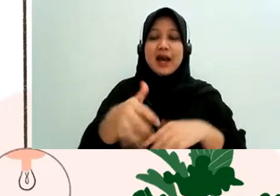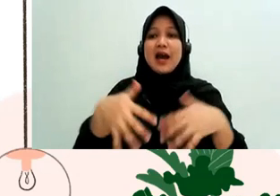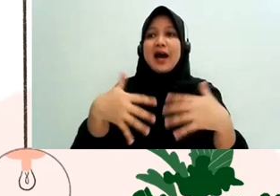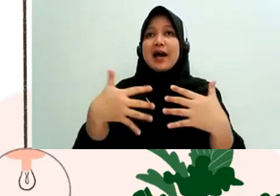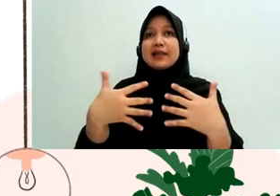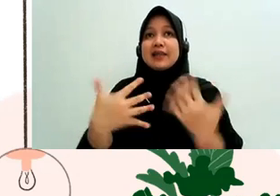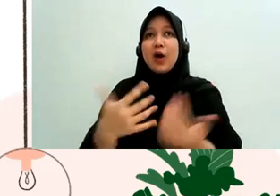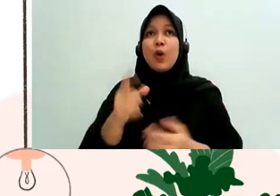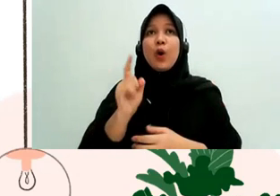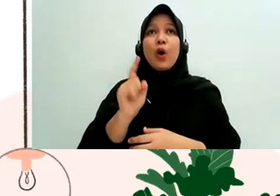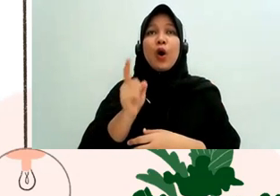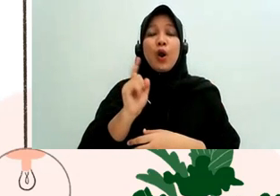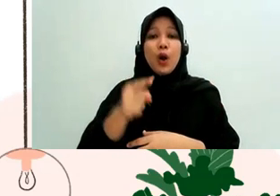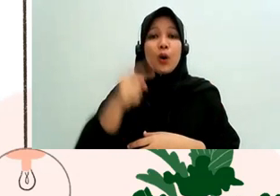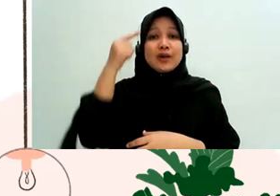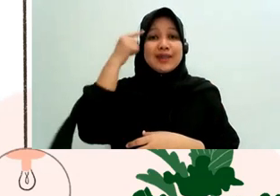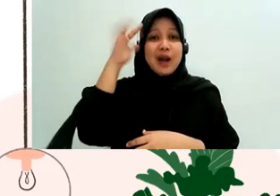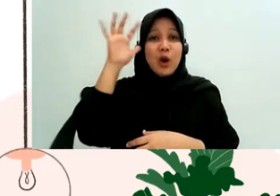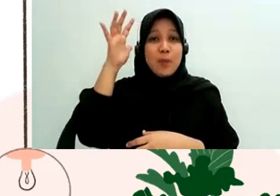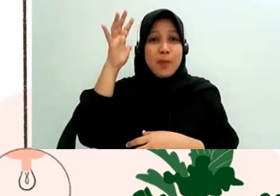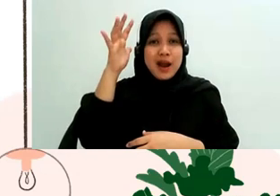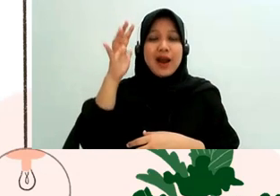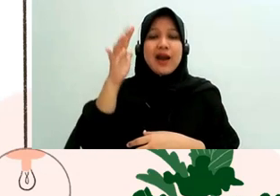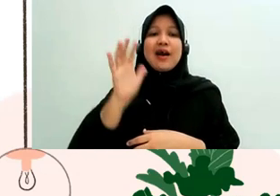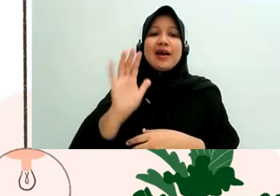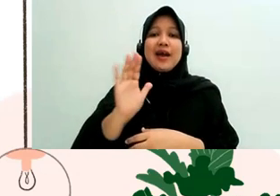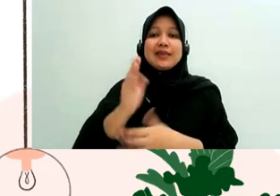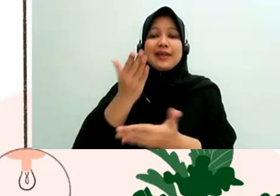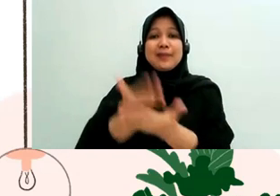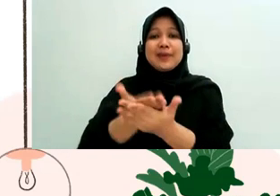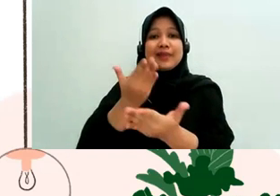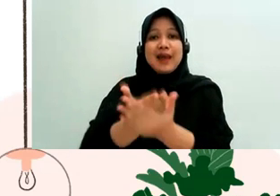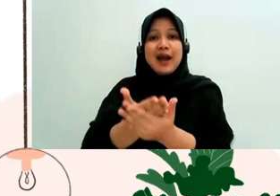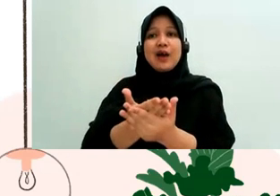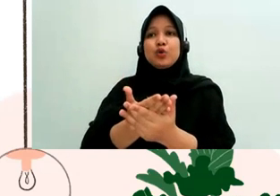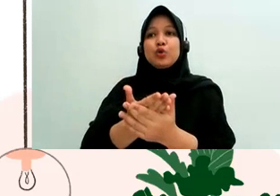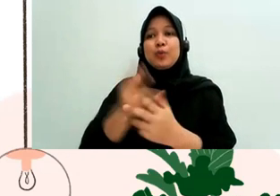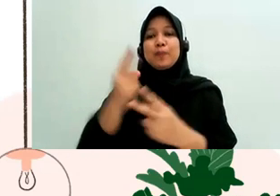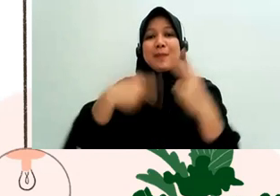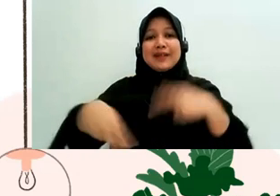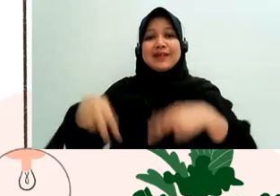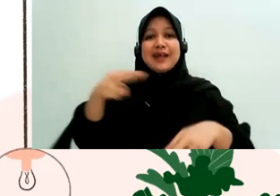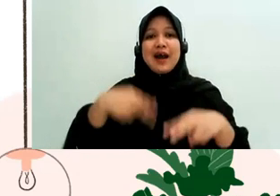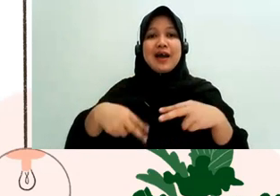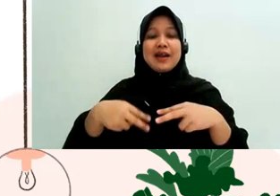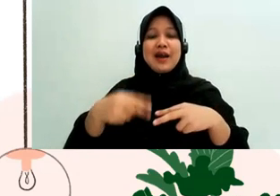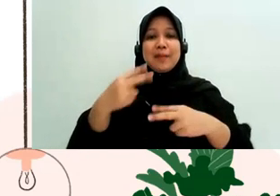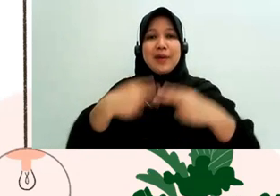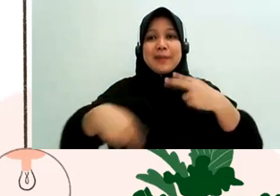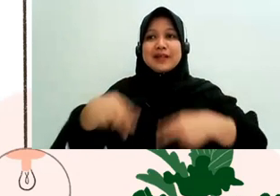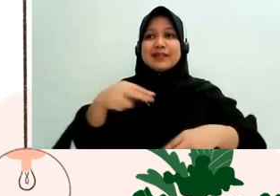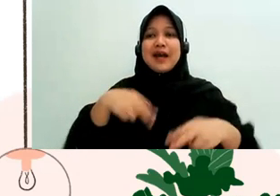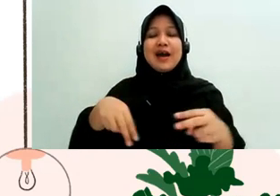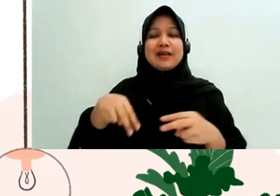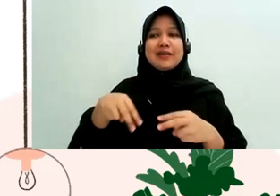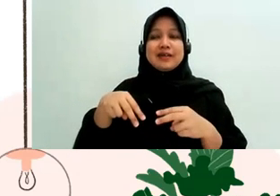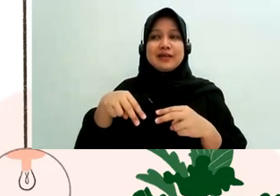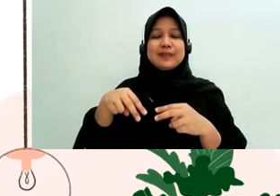dia juga boleh minta pemeriksaan jarak jauh sehingga dia tidak harus berhadapan dengan si